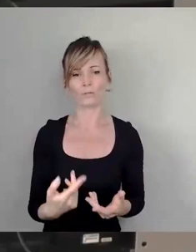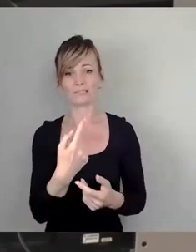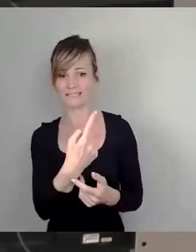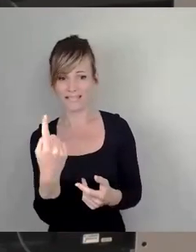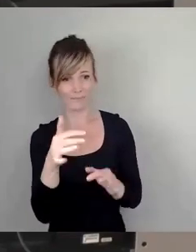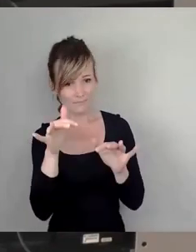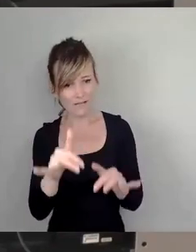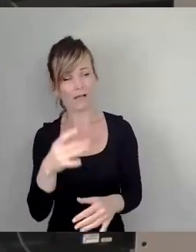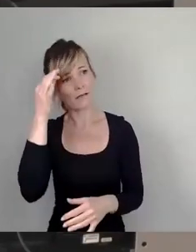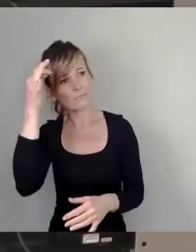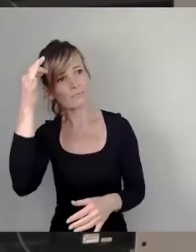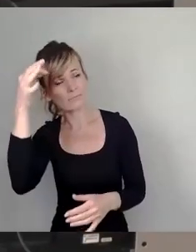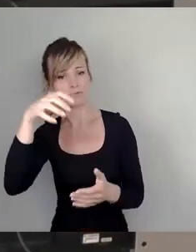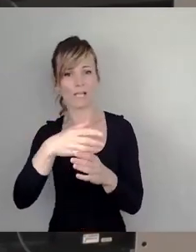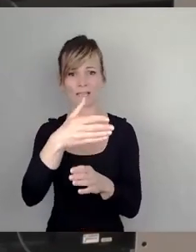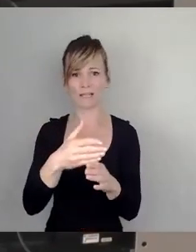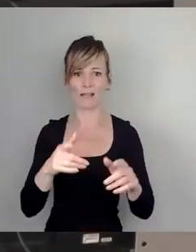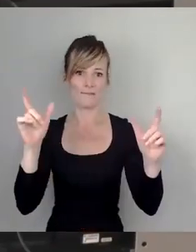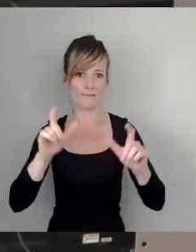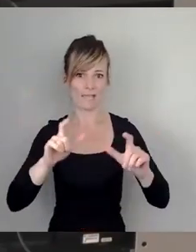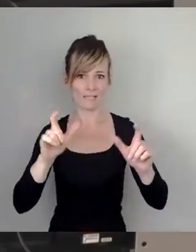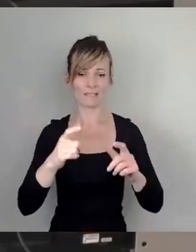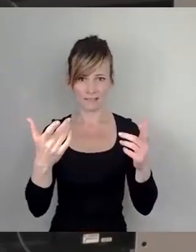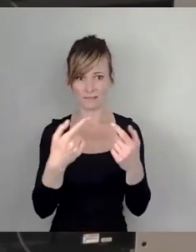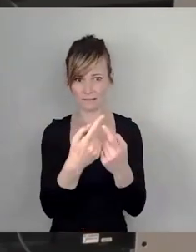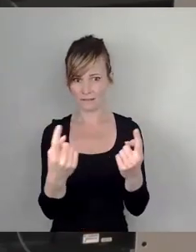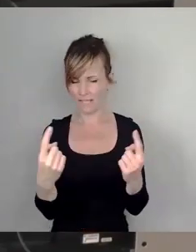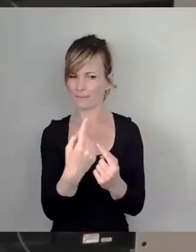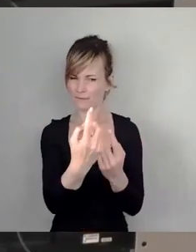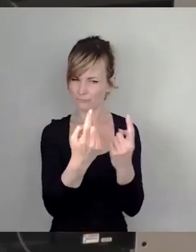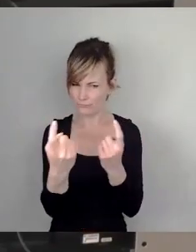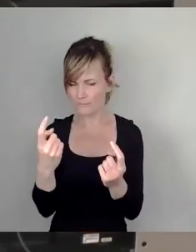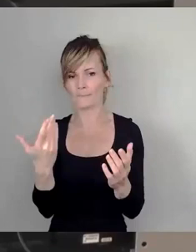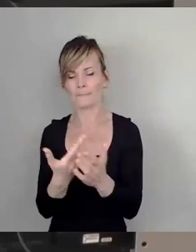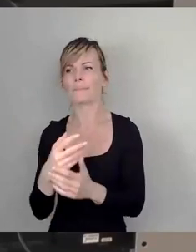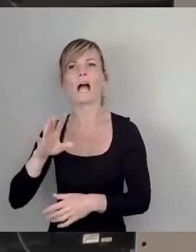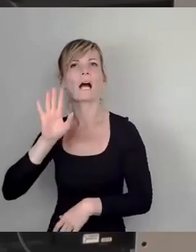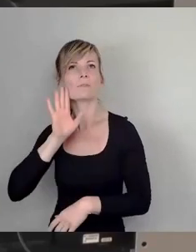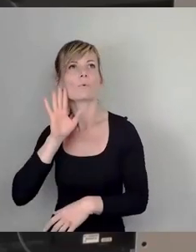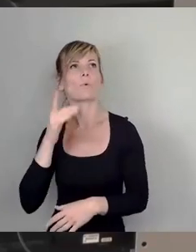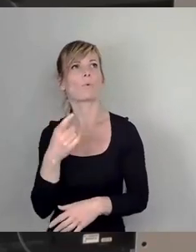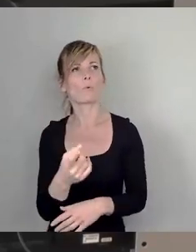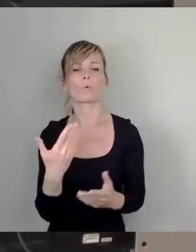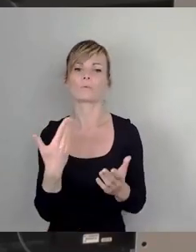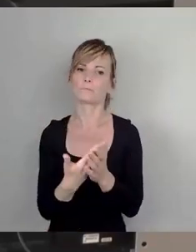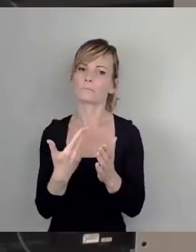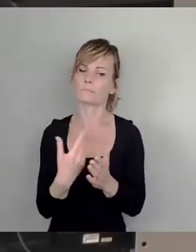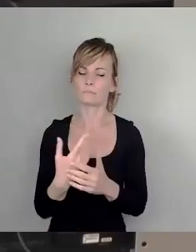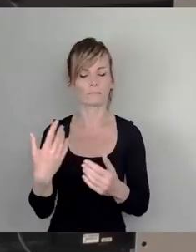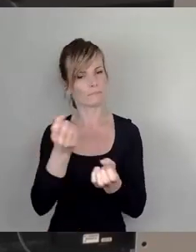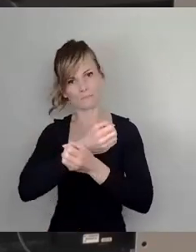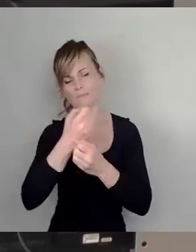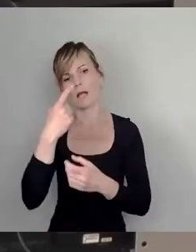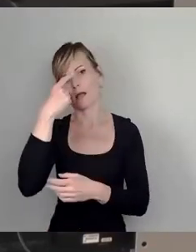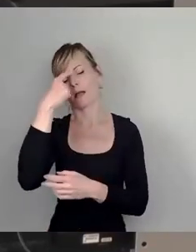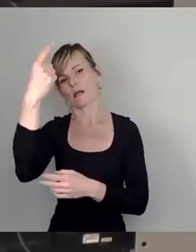Stadtteilfeste, die wir haben in dieser Stadt. Und diese Anhörung war ja wirklich mehr als erhellend. Und vieles